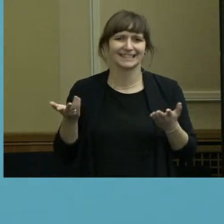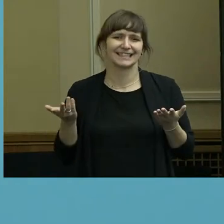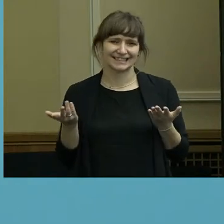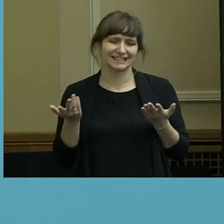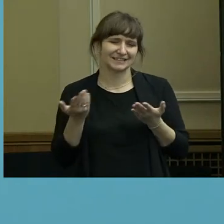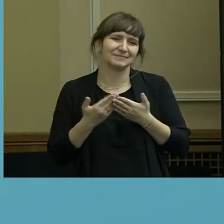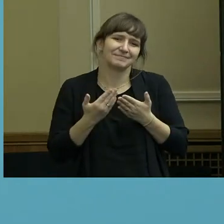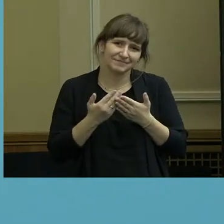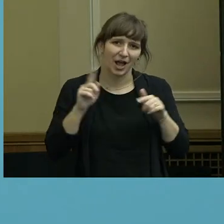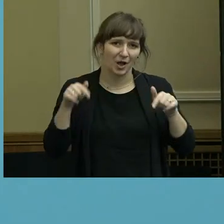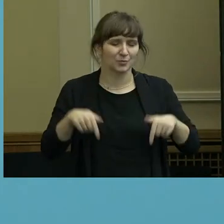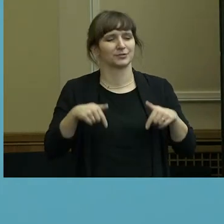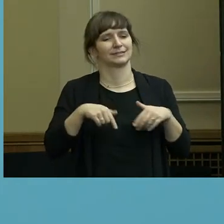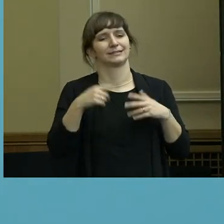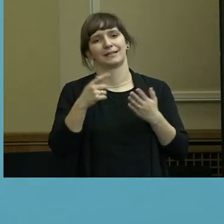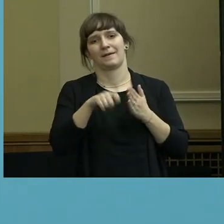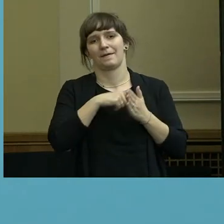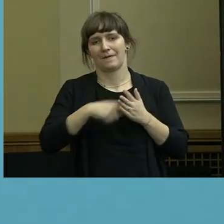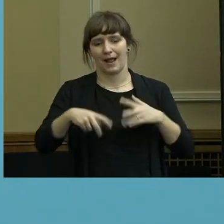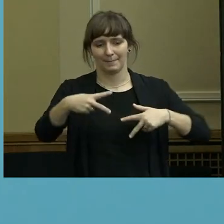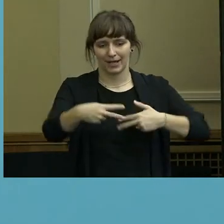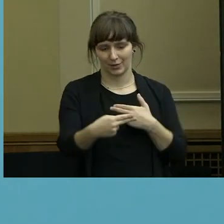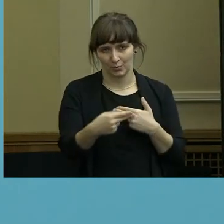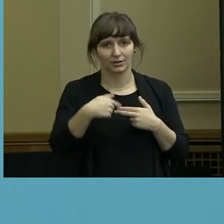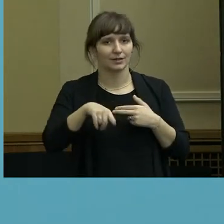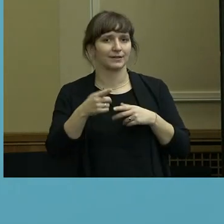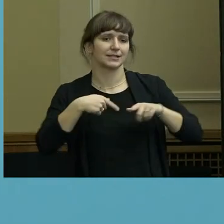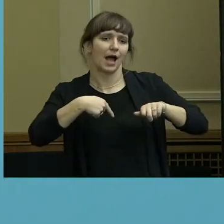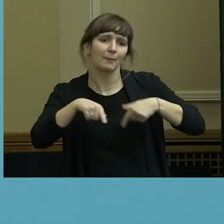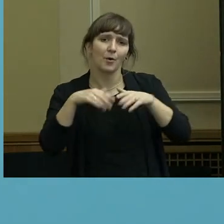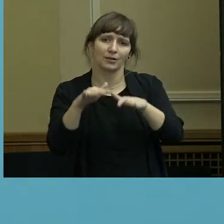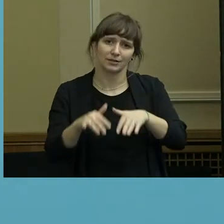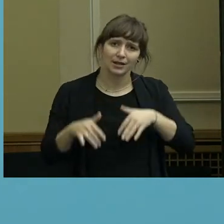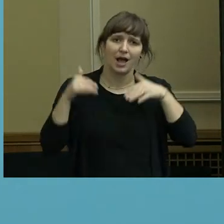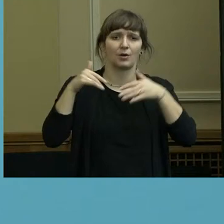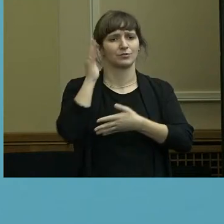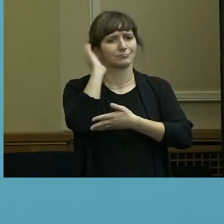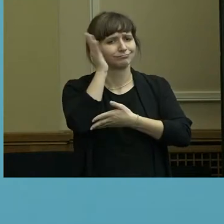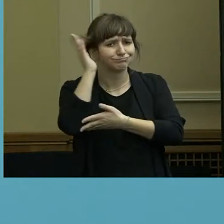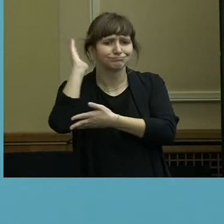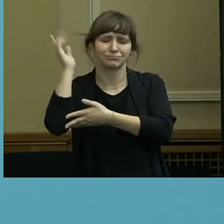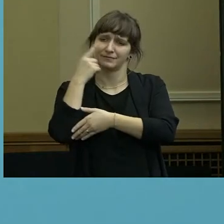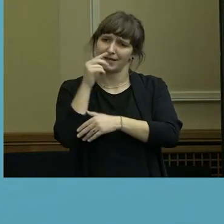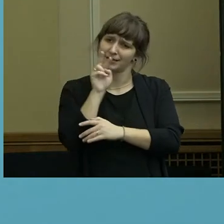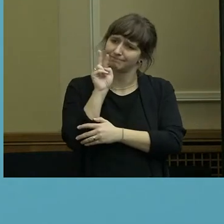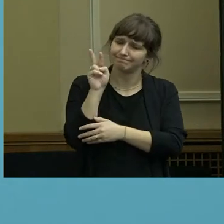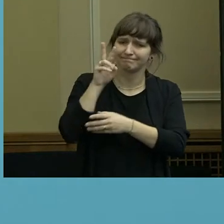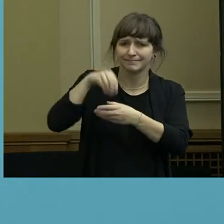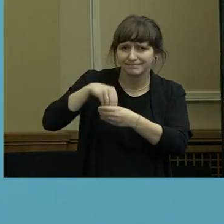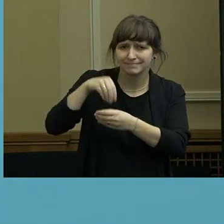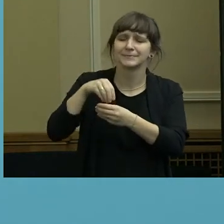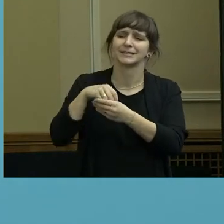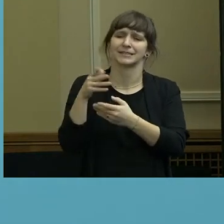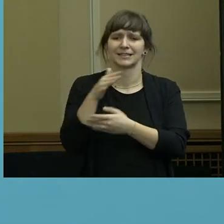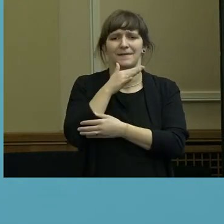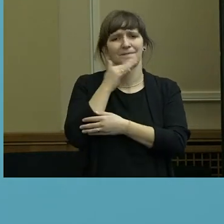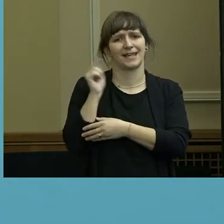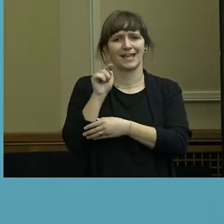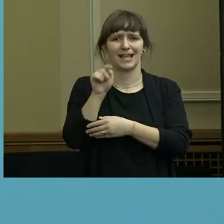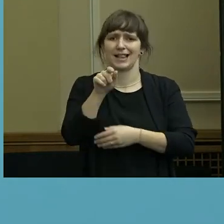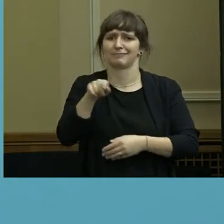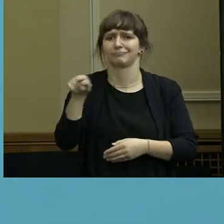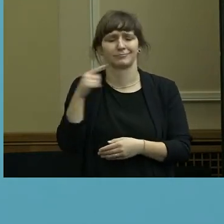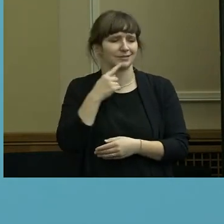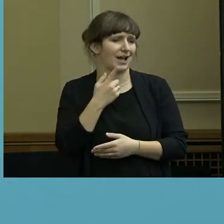auch in dieser Wahlperiode ausgiebig im Abgeordnetenhaus gehalten worden sind, sich anschaut, hat es viele gegeben, die gesagt haben, das